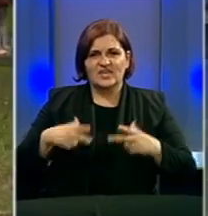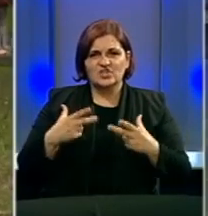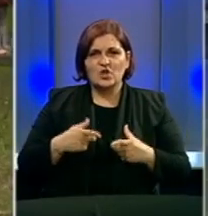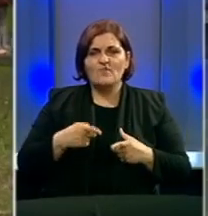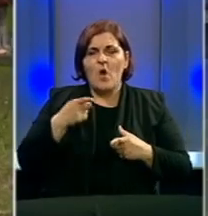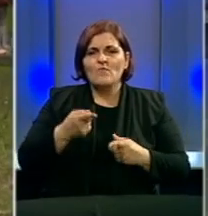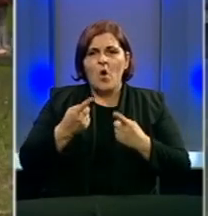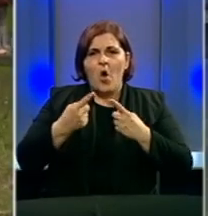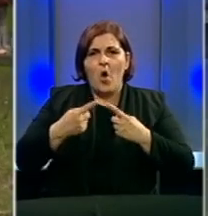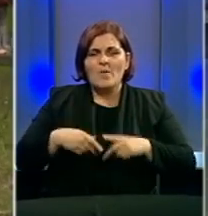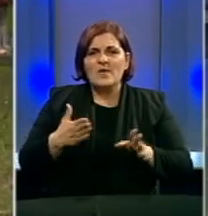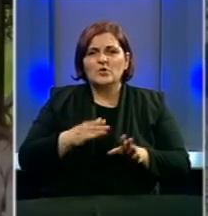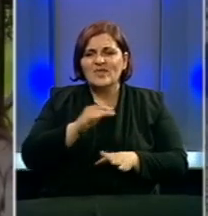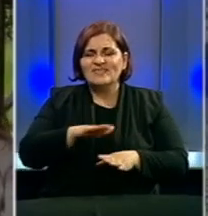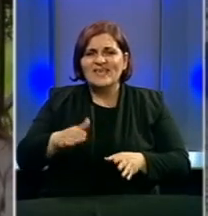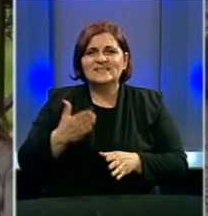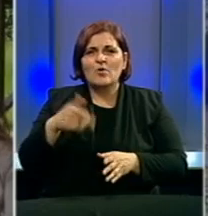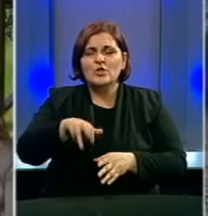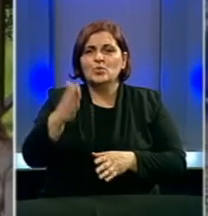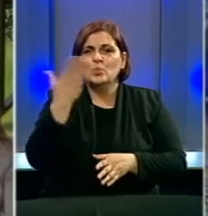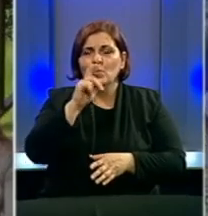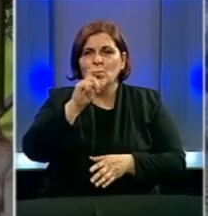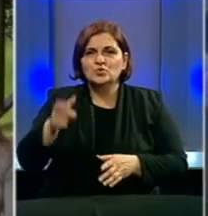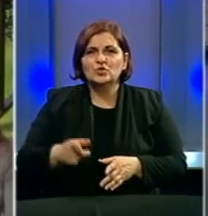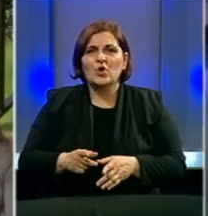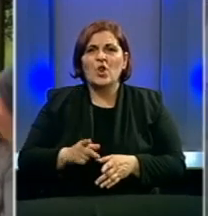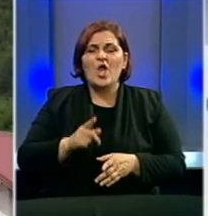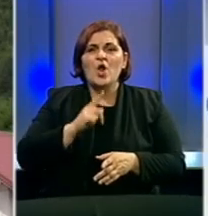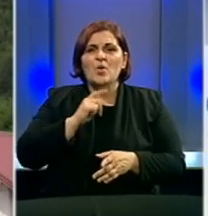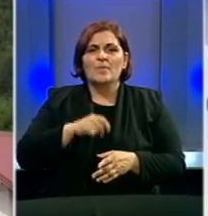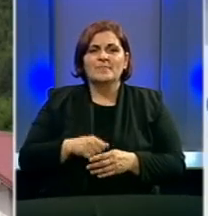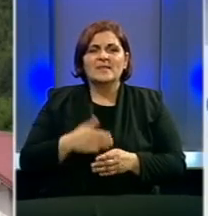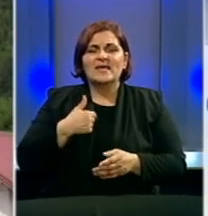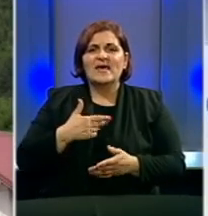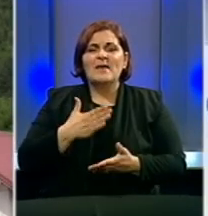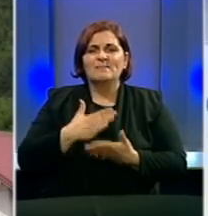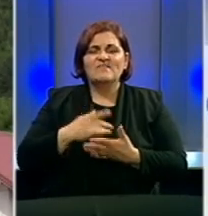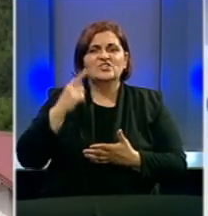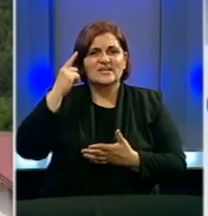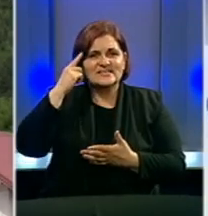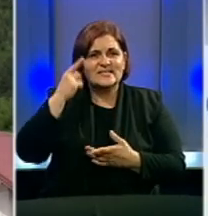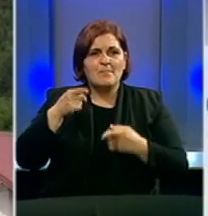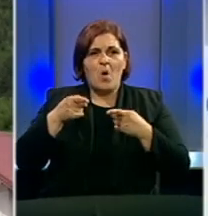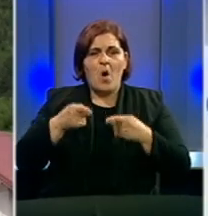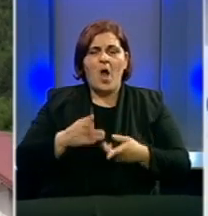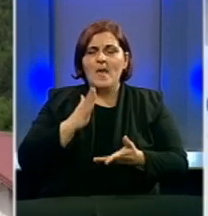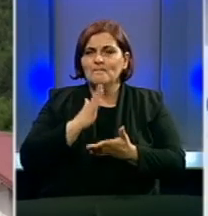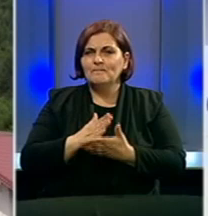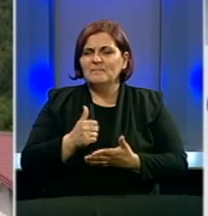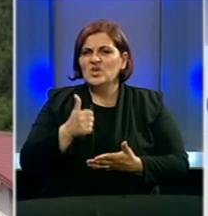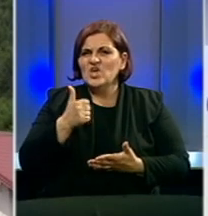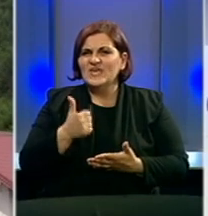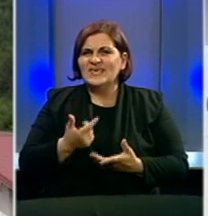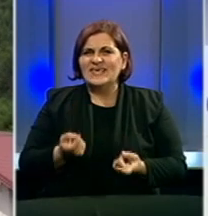se naručito odnosi na veliki broj djece školskog uzrasta koji putuju do škole. Mi već i znamo kako je, ovo je inače bio jedan